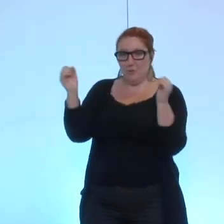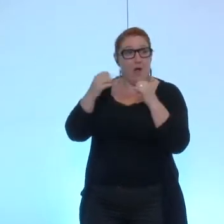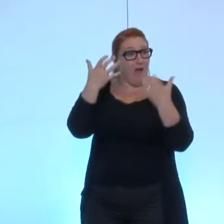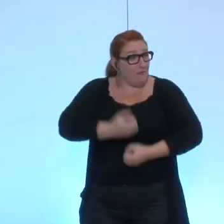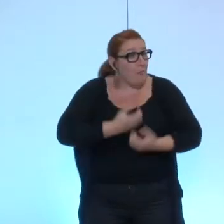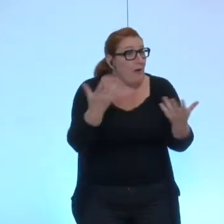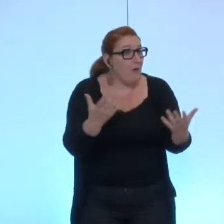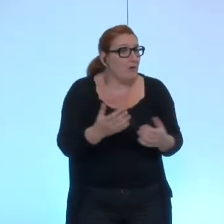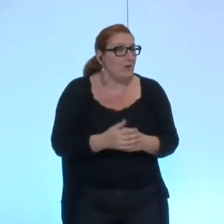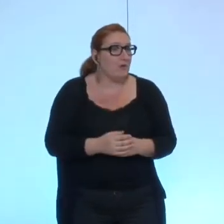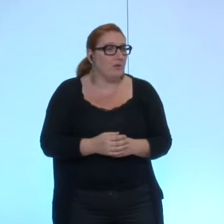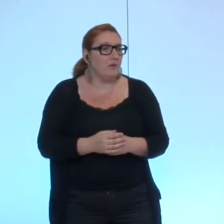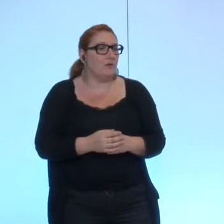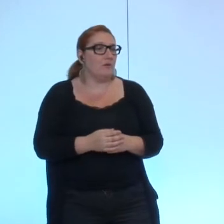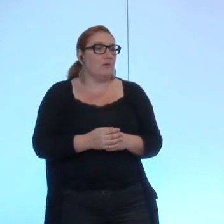prise de parole